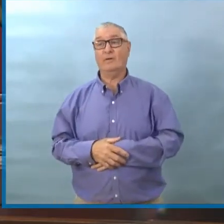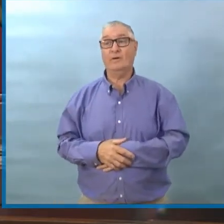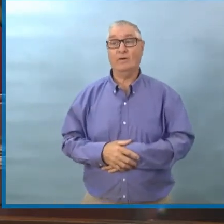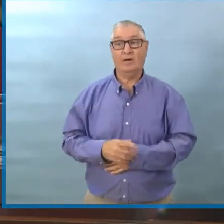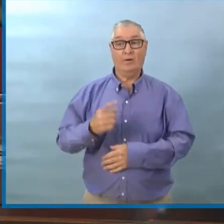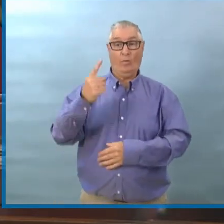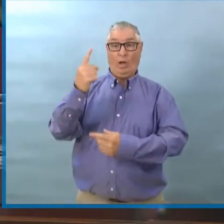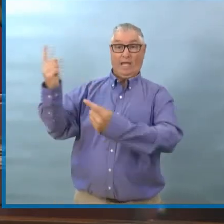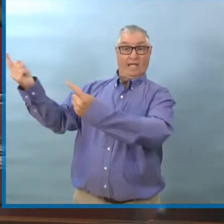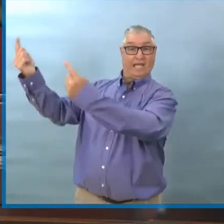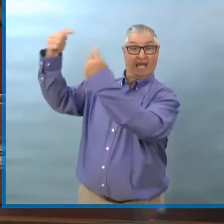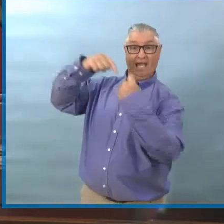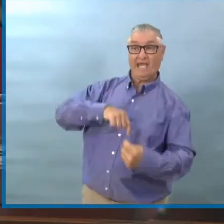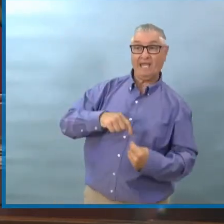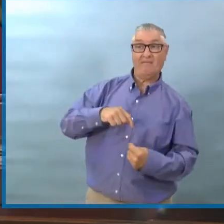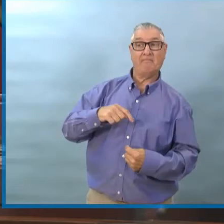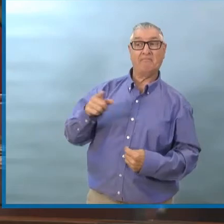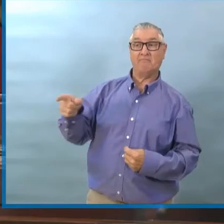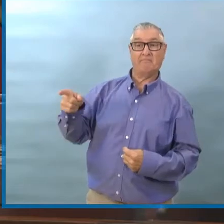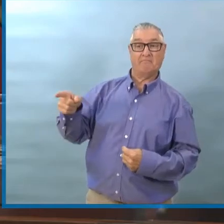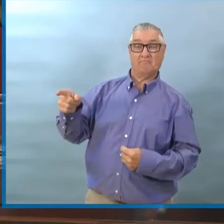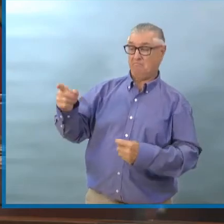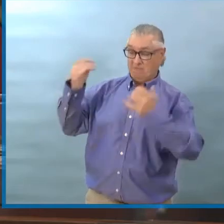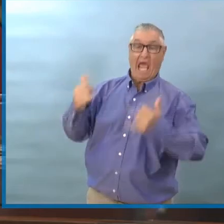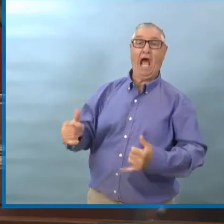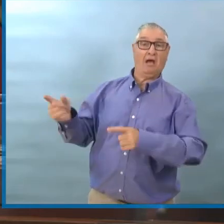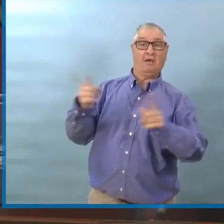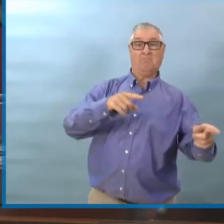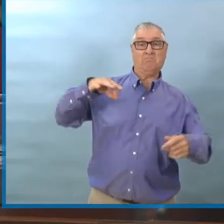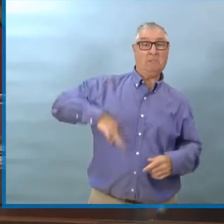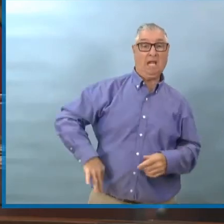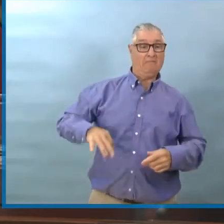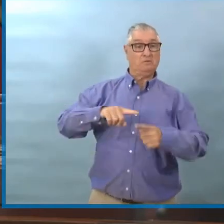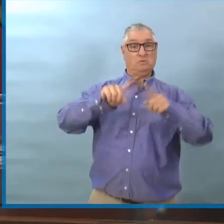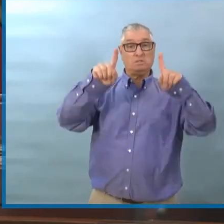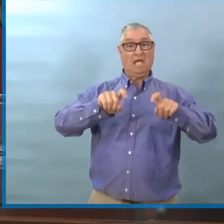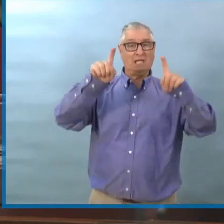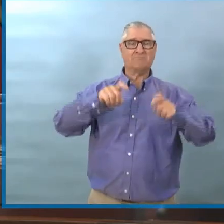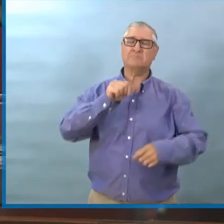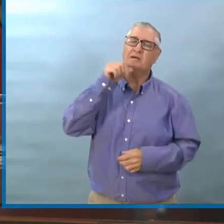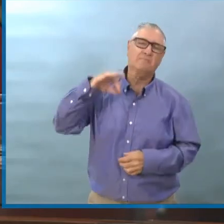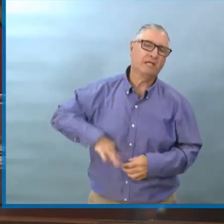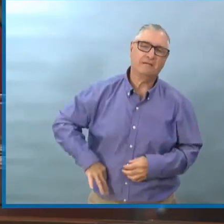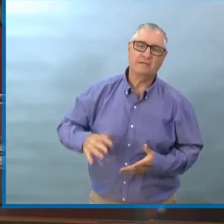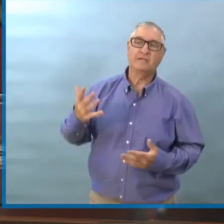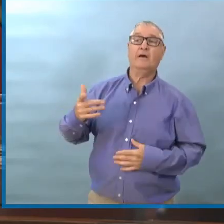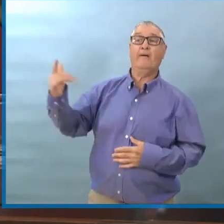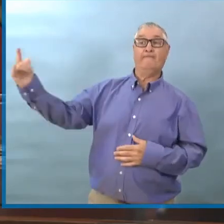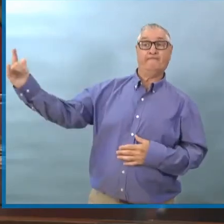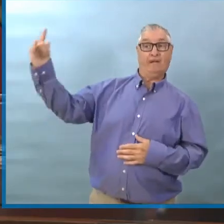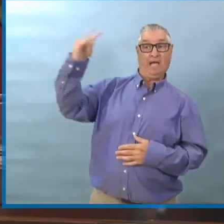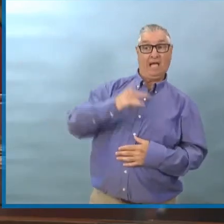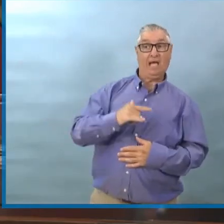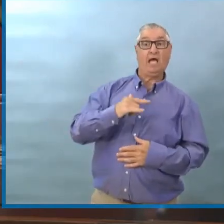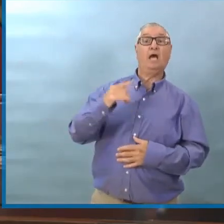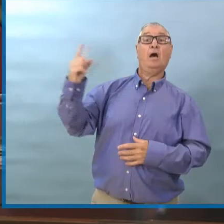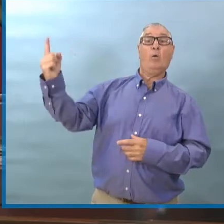Généralement, les gens ont des symptômes 7 à 10 jours après le contact. Ça peut être un peu plus tard.